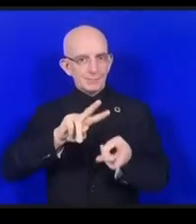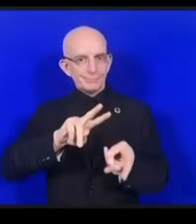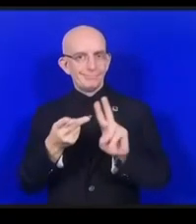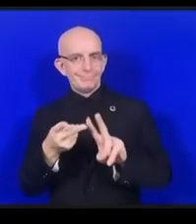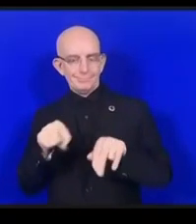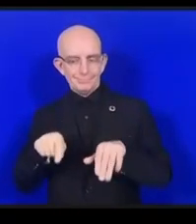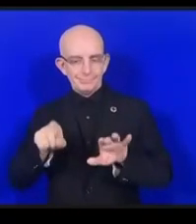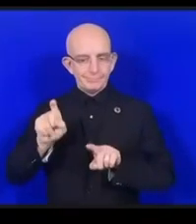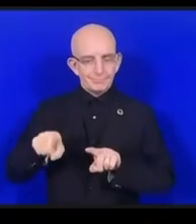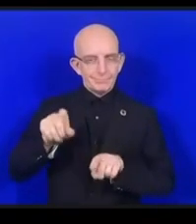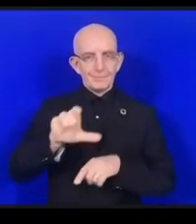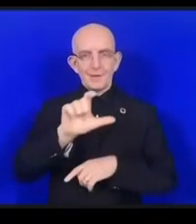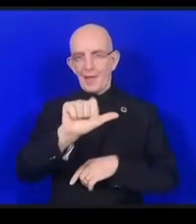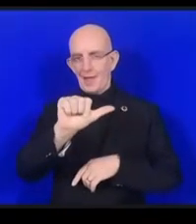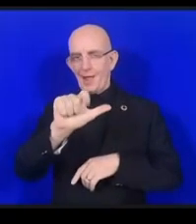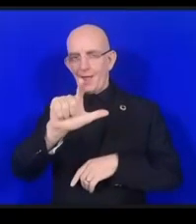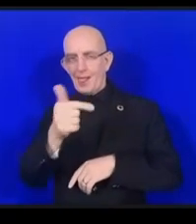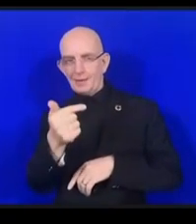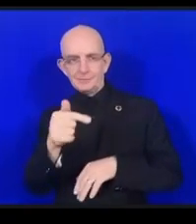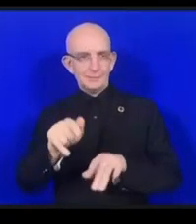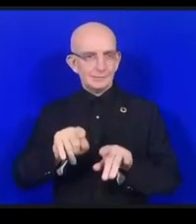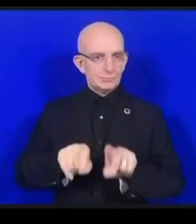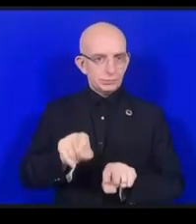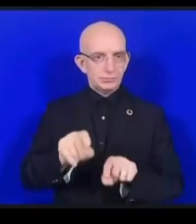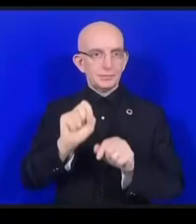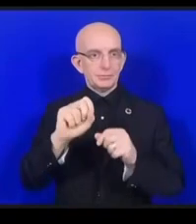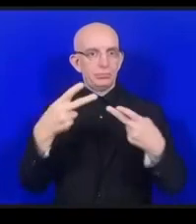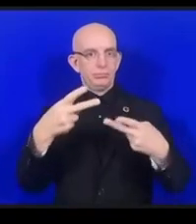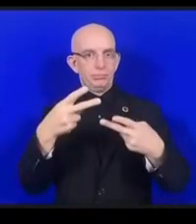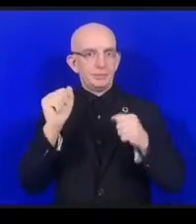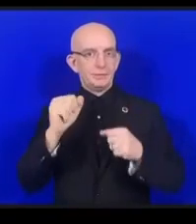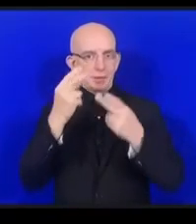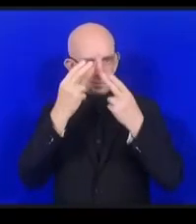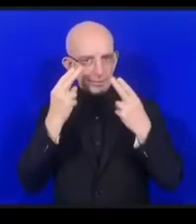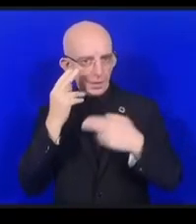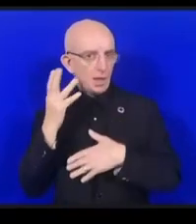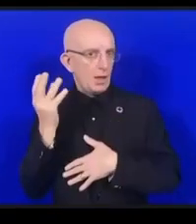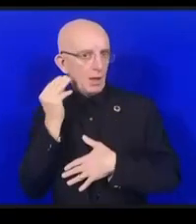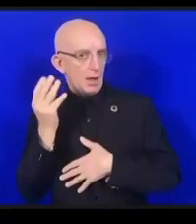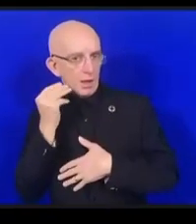テムではアクセスビリティのオフィスというのはやはりどうやって